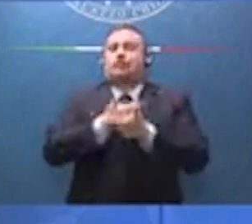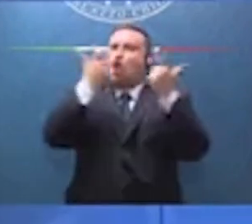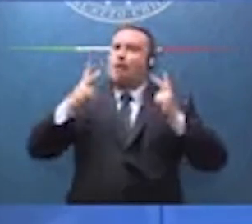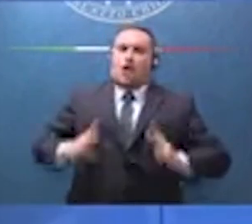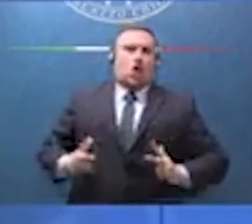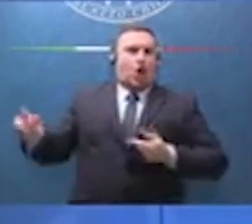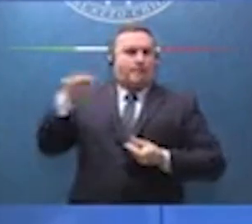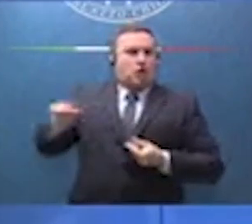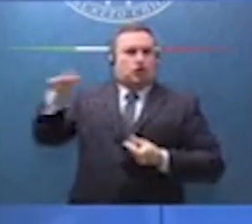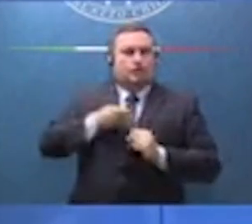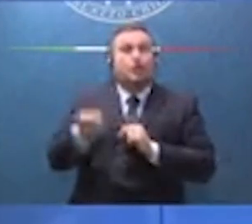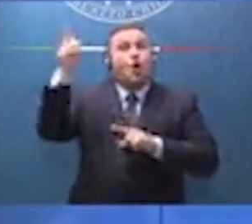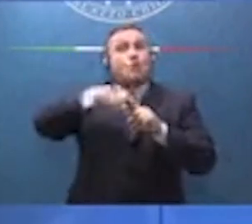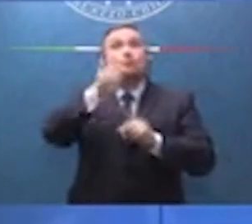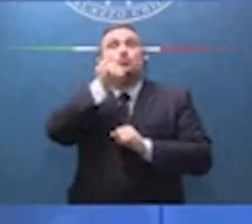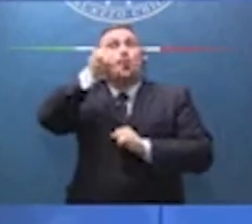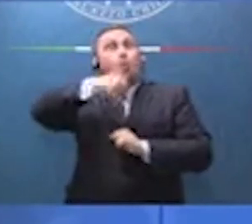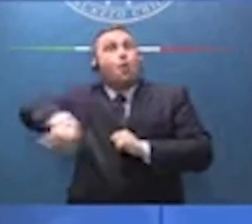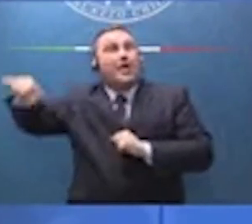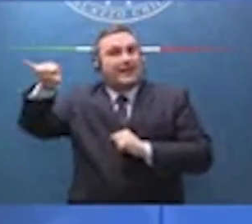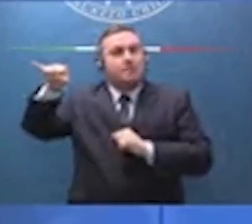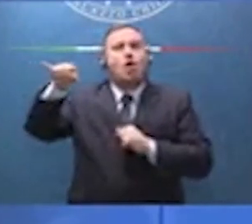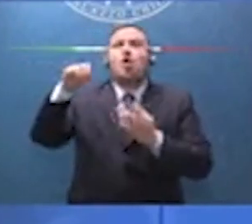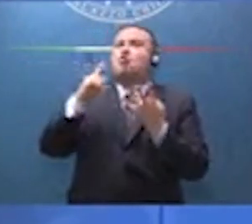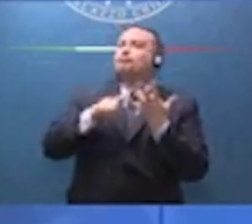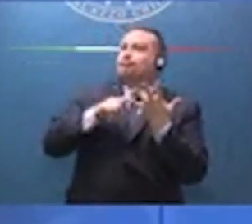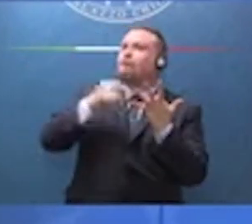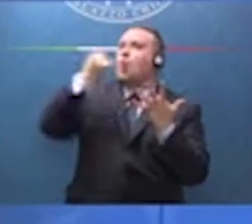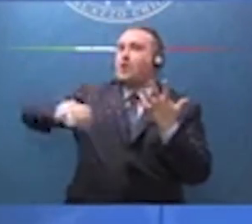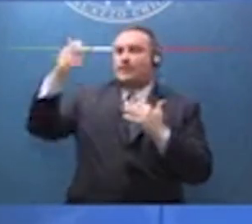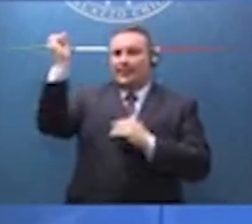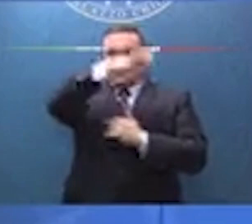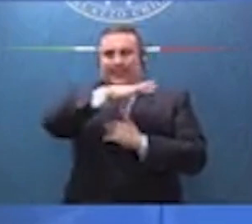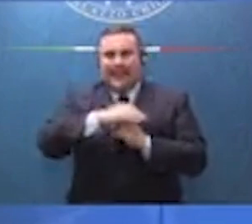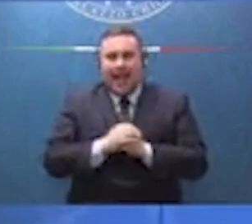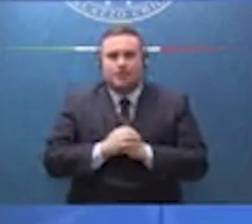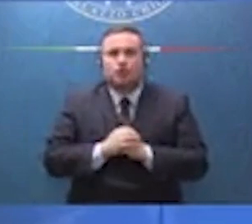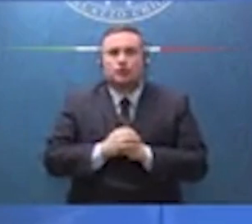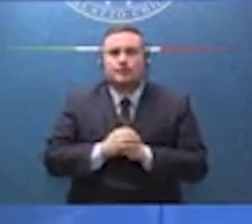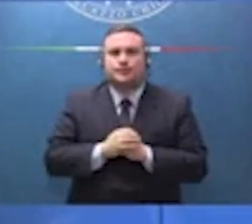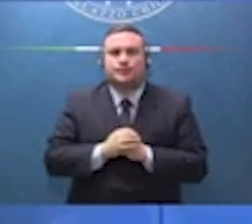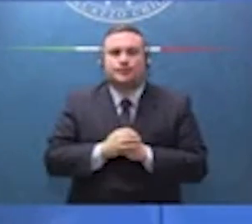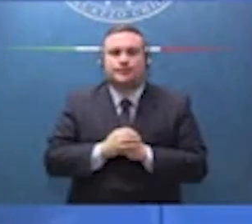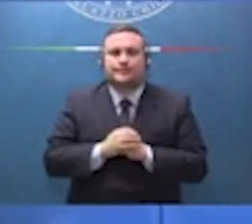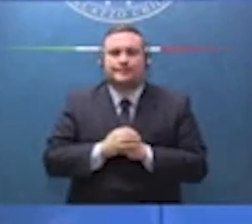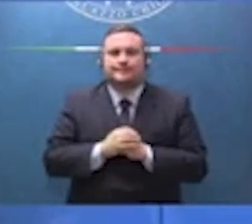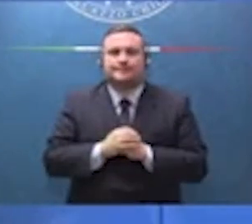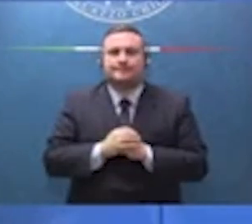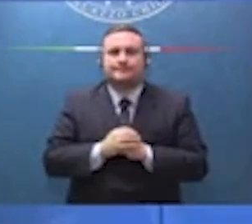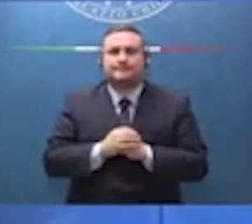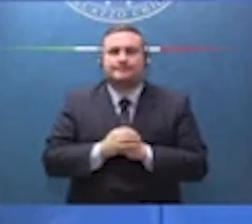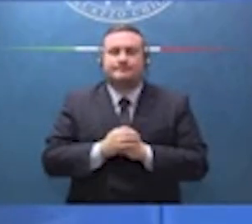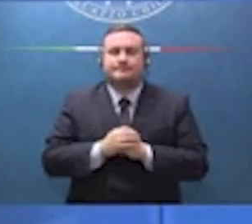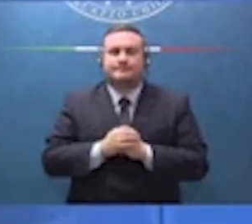Tra l'altro, scusate ho dimenticato un elemento che secondo me è fondamentale, tra gli elementi che introduciamo